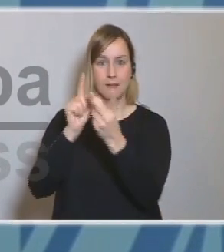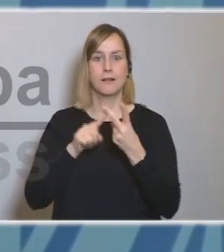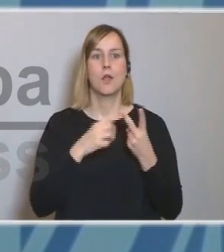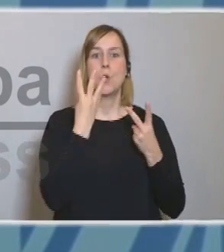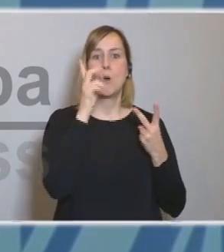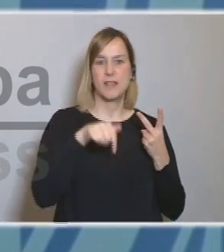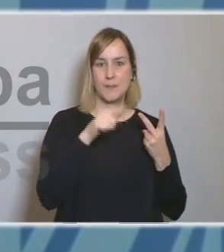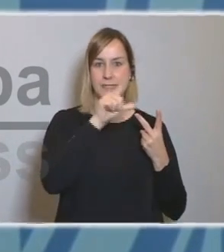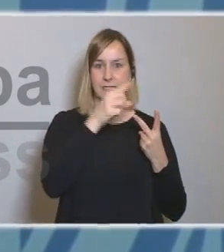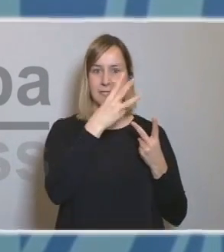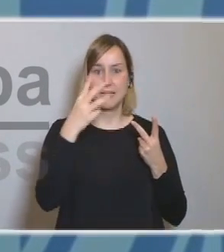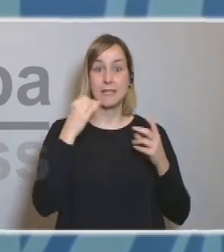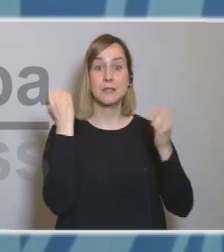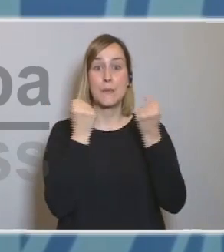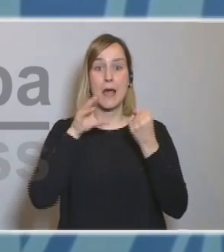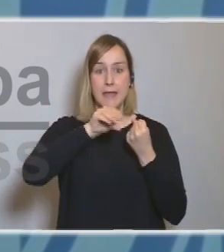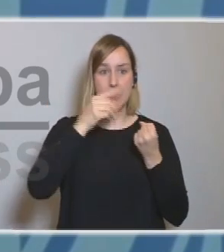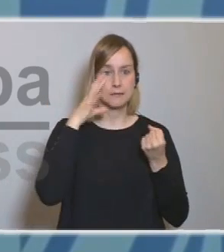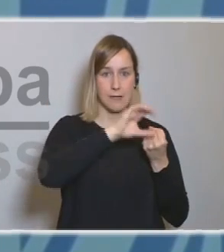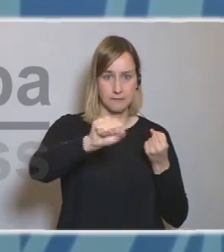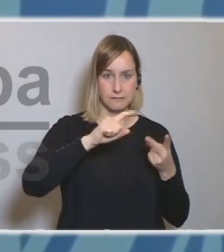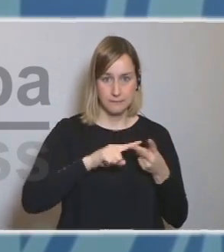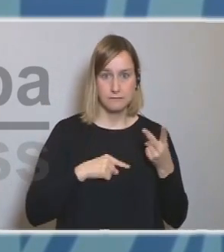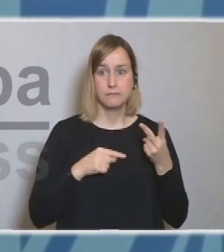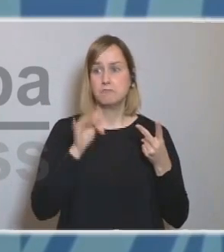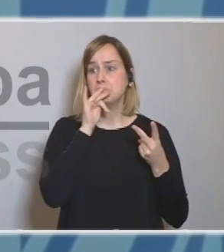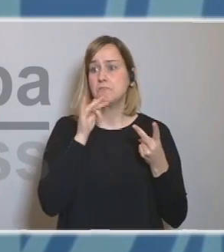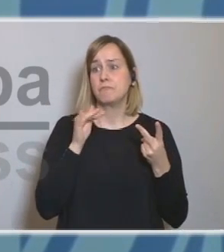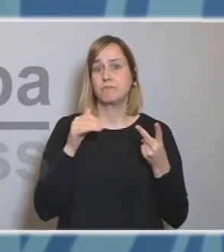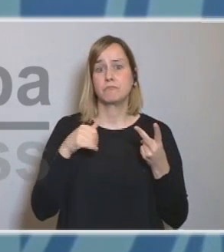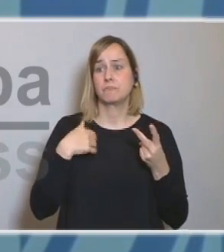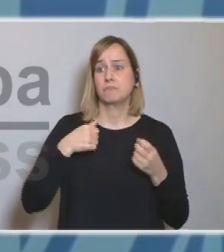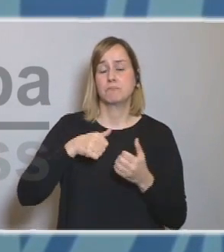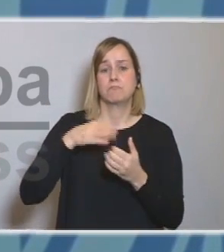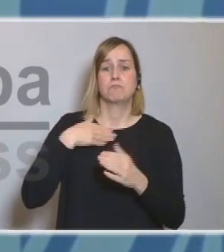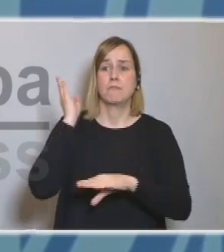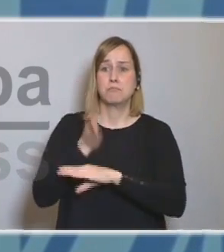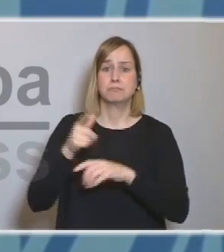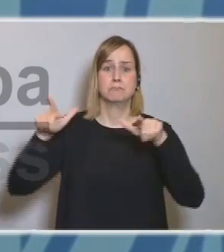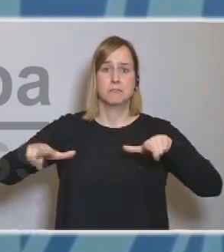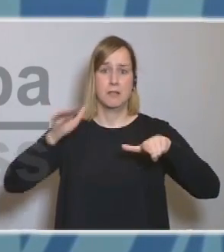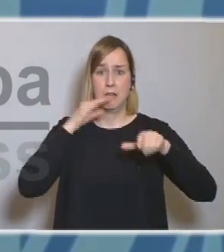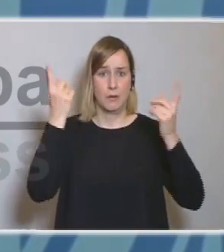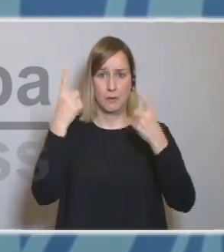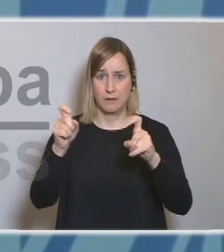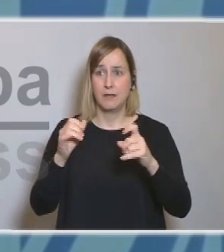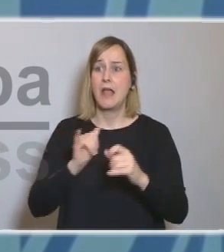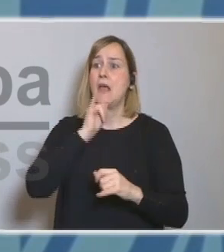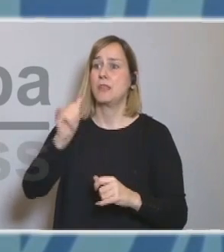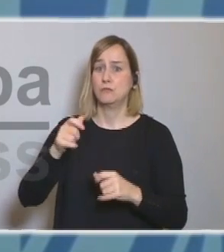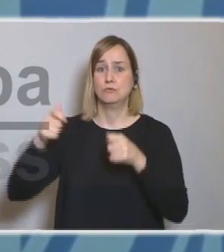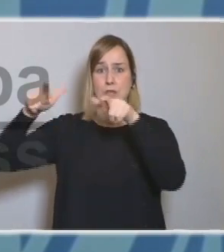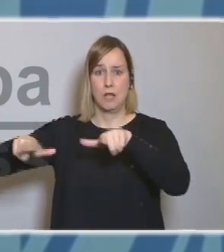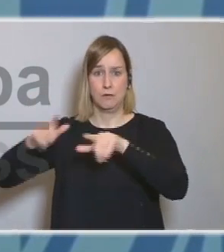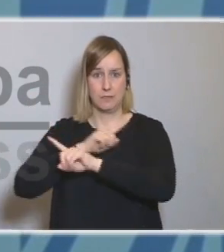vehicles identificats, no s'ha aixecat cap acte a cap establiment i tampoc no s'ha hagut de fer cap denúncia a cap establiment.